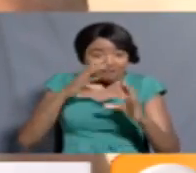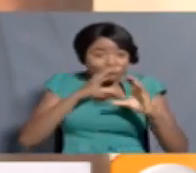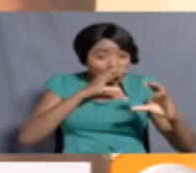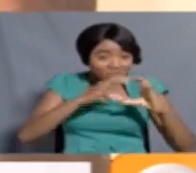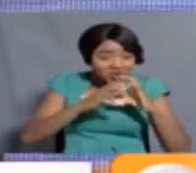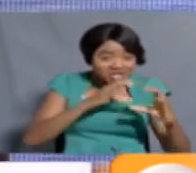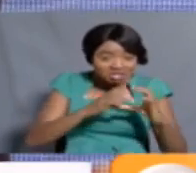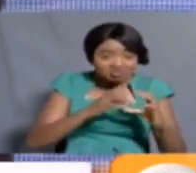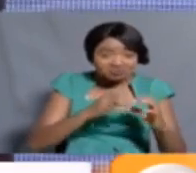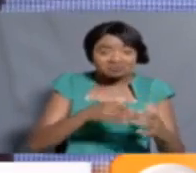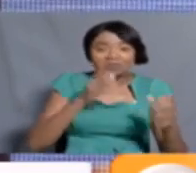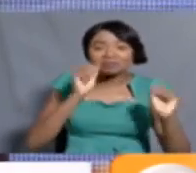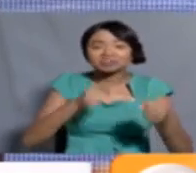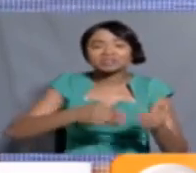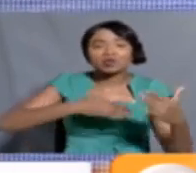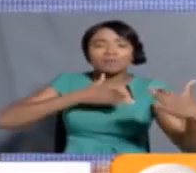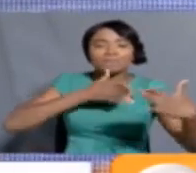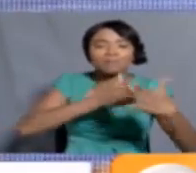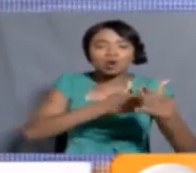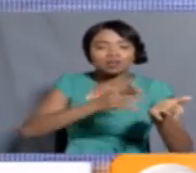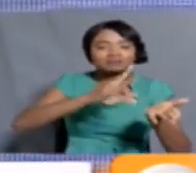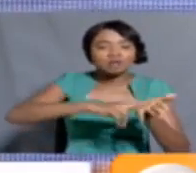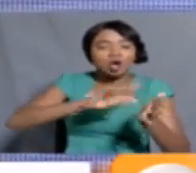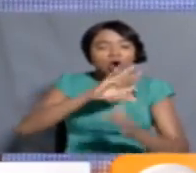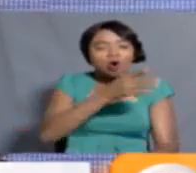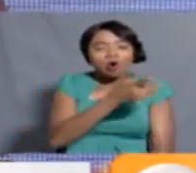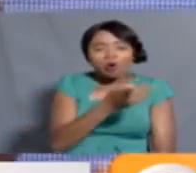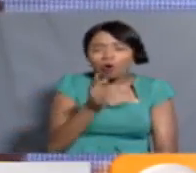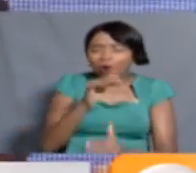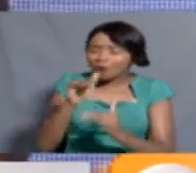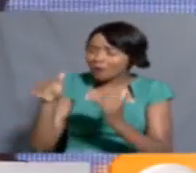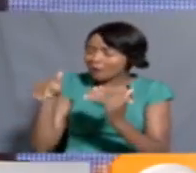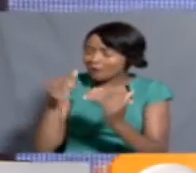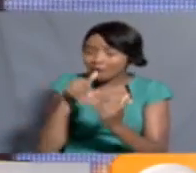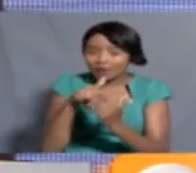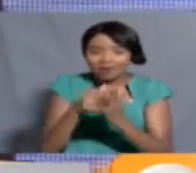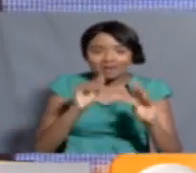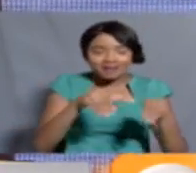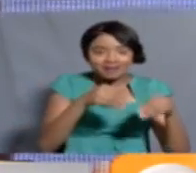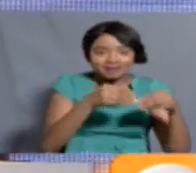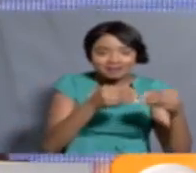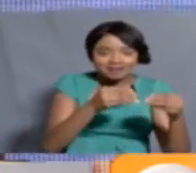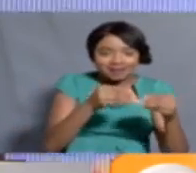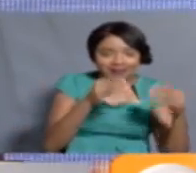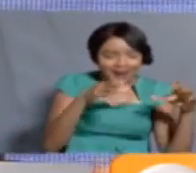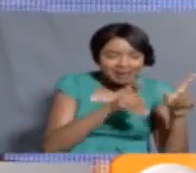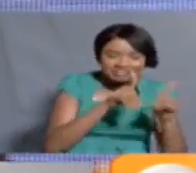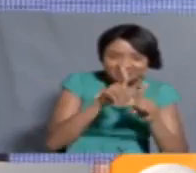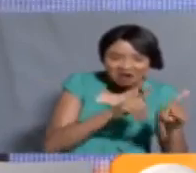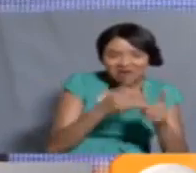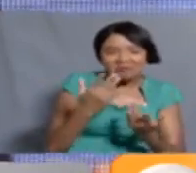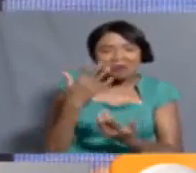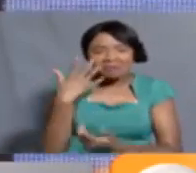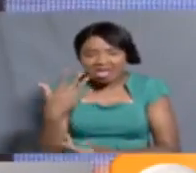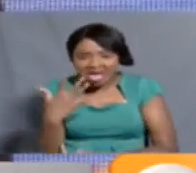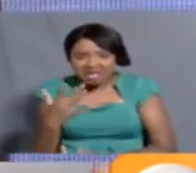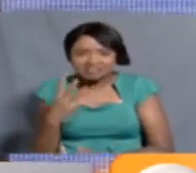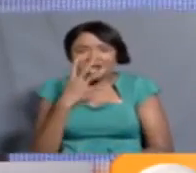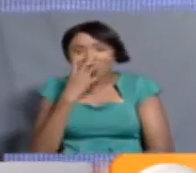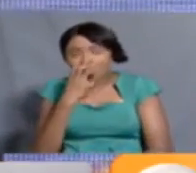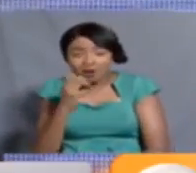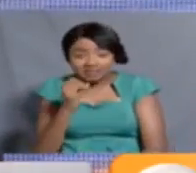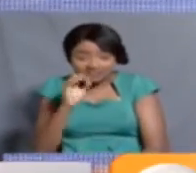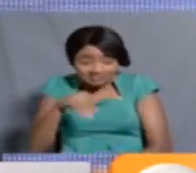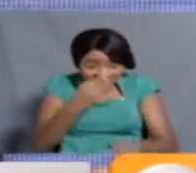na huduma namba. All the service providers who provide sim cards, unless you have that